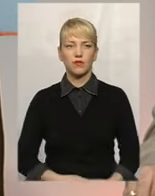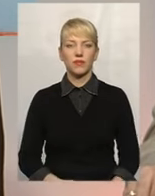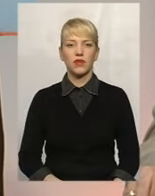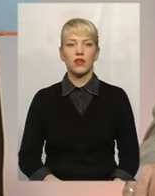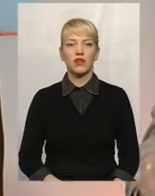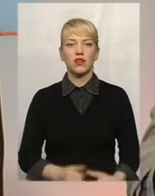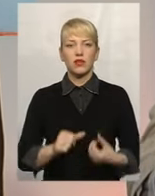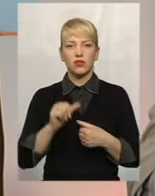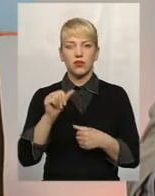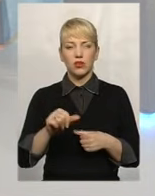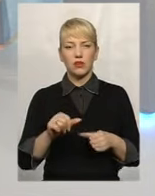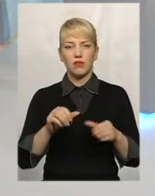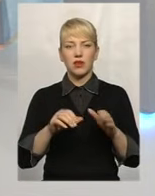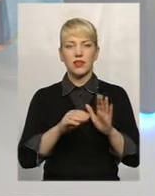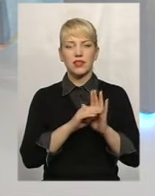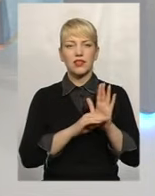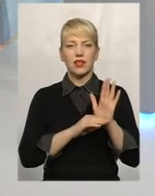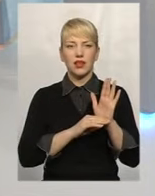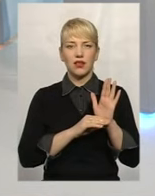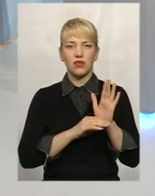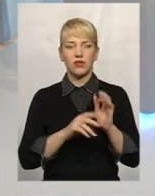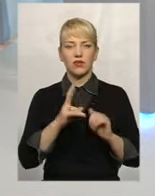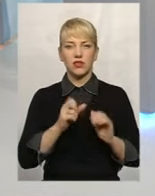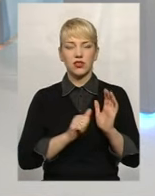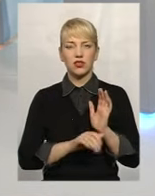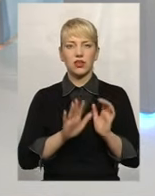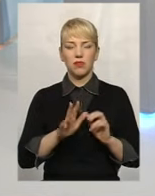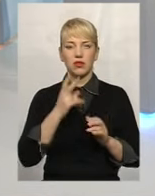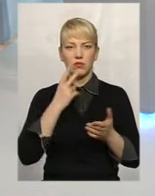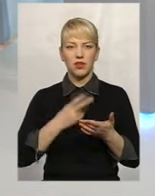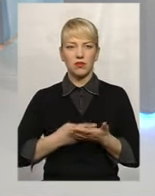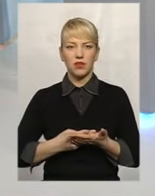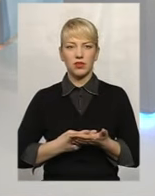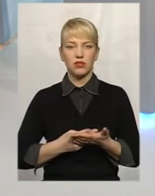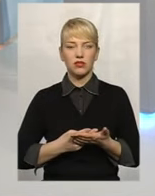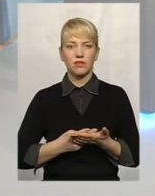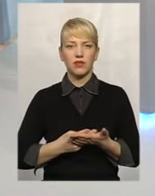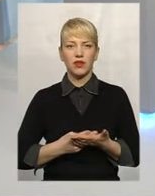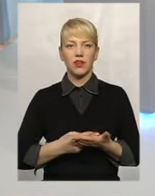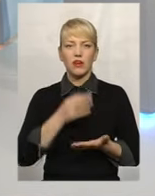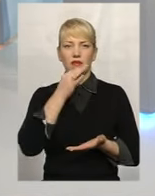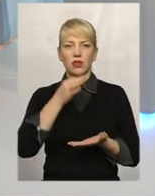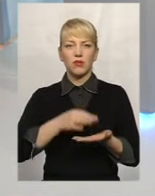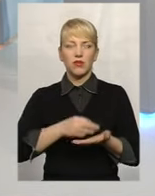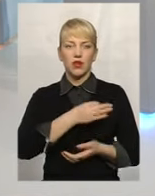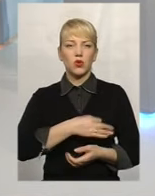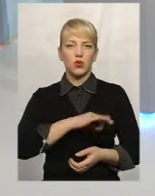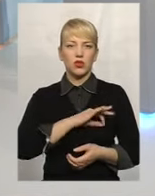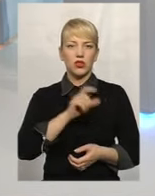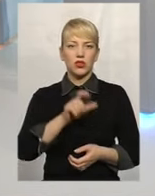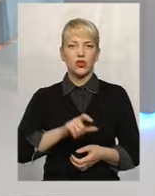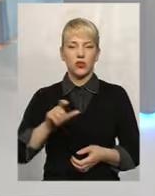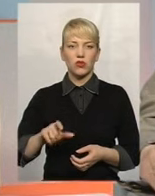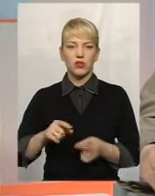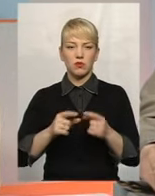Зокрема, в вичевказаної статтею 265 передбачено відповідальність юридичних осіб,